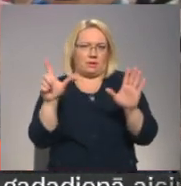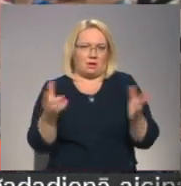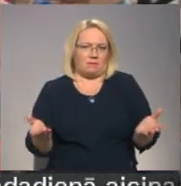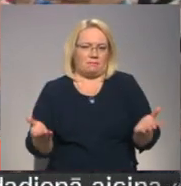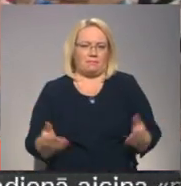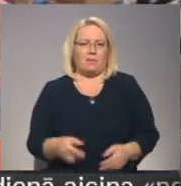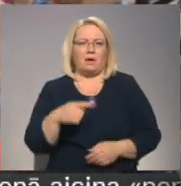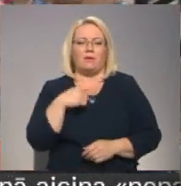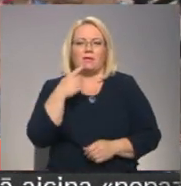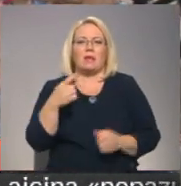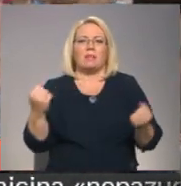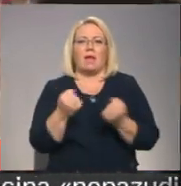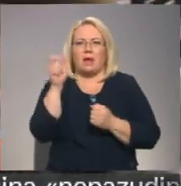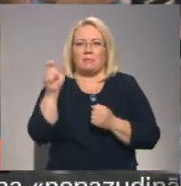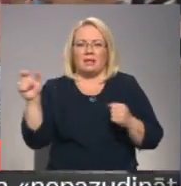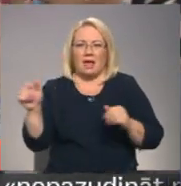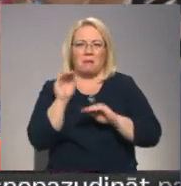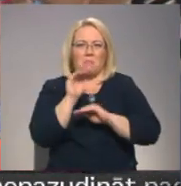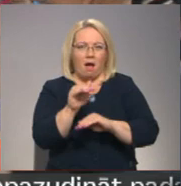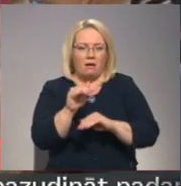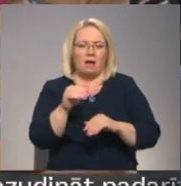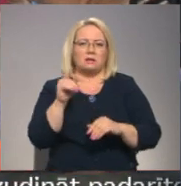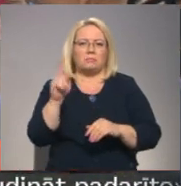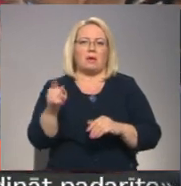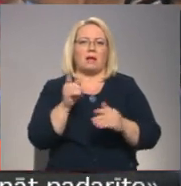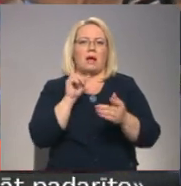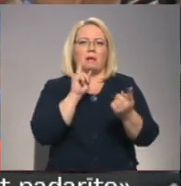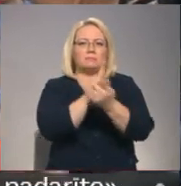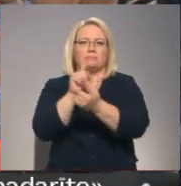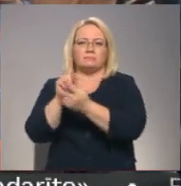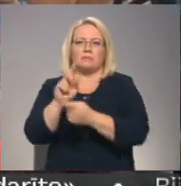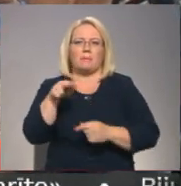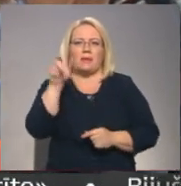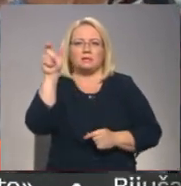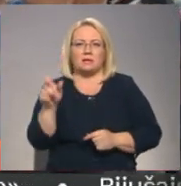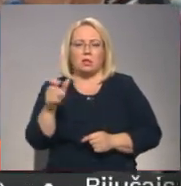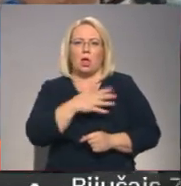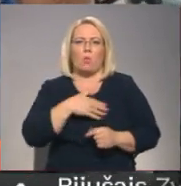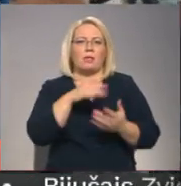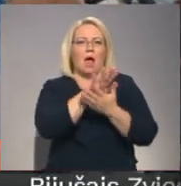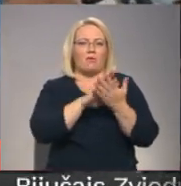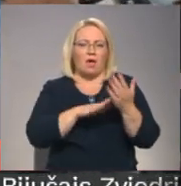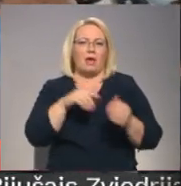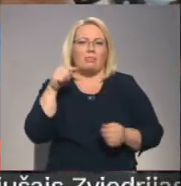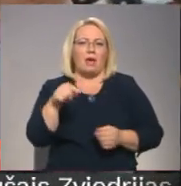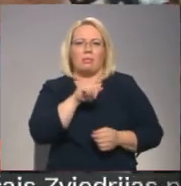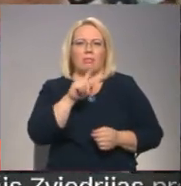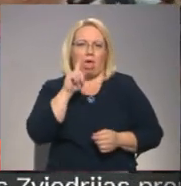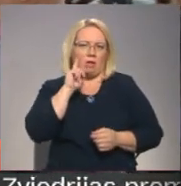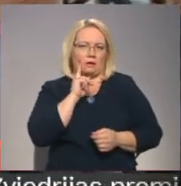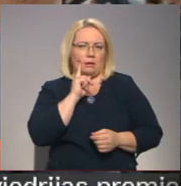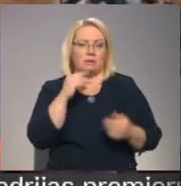PNB Bankas. PNB darbiniekiem jābrauc pie katra pensionāra ļoti atvainoties, ka ir tādas nērtības.